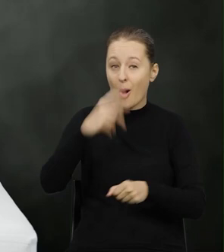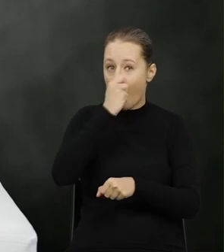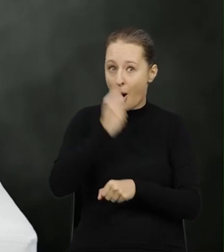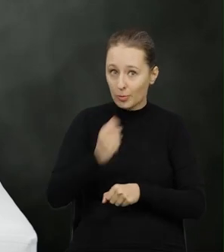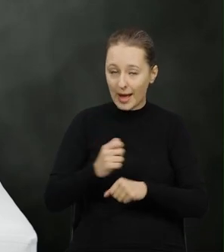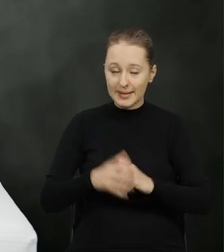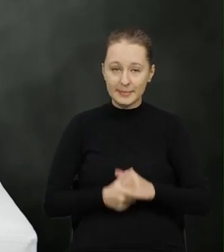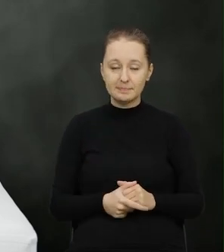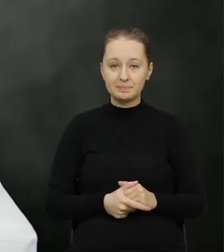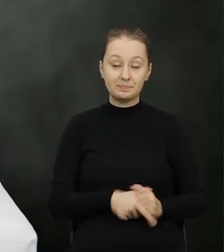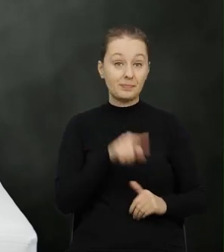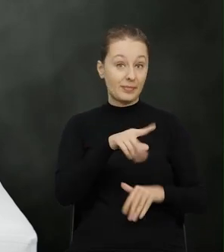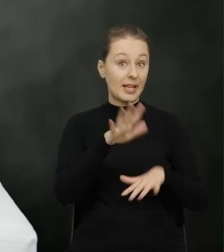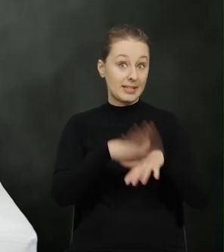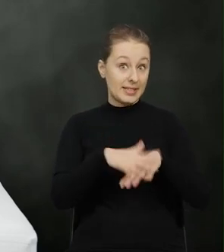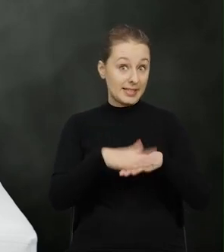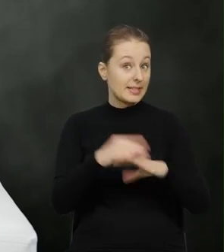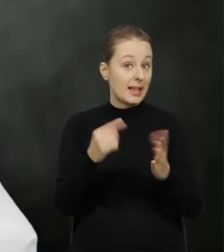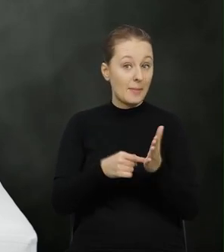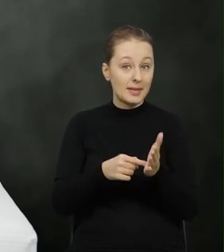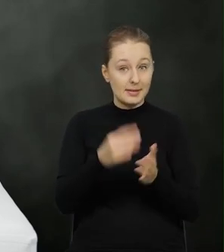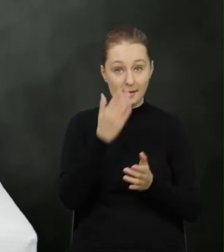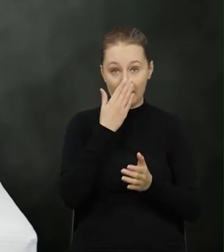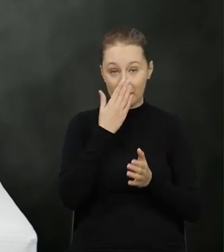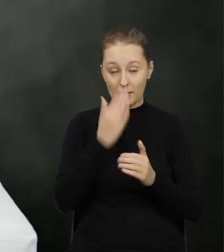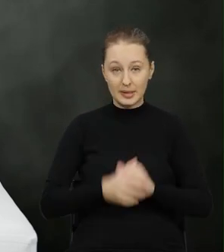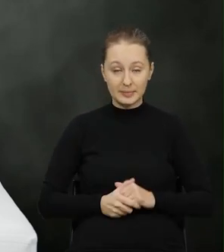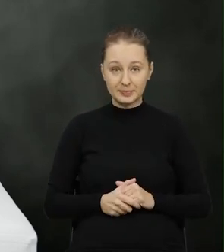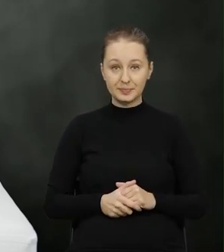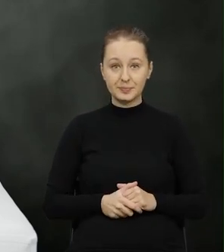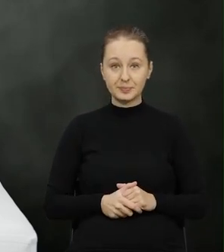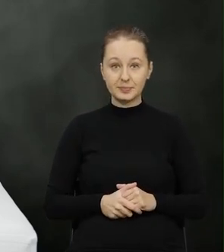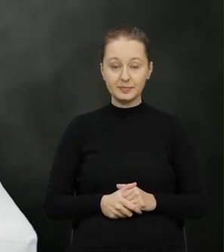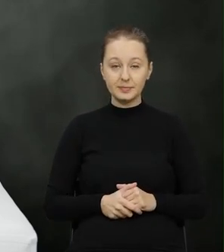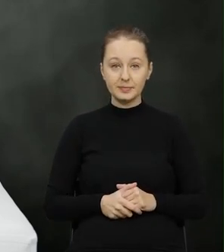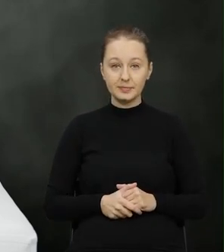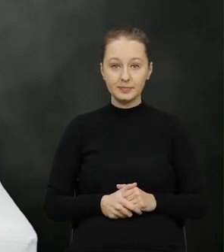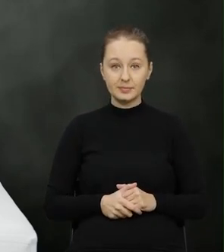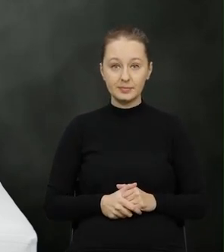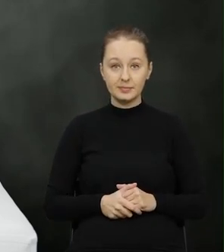System ten ma na celu zatem